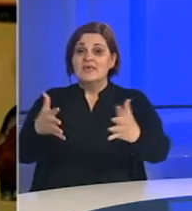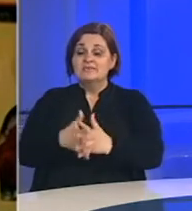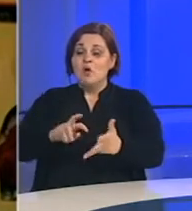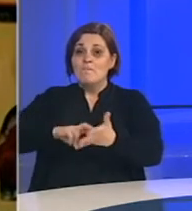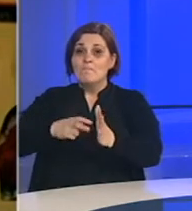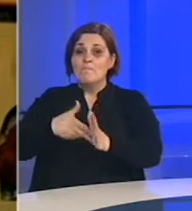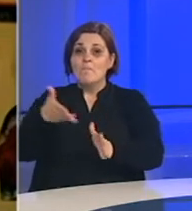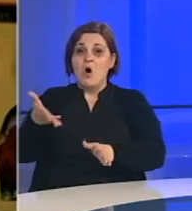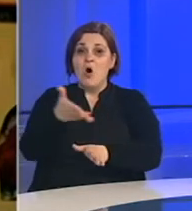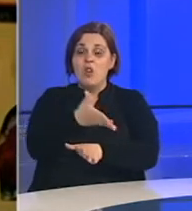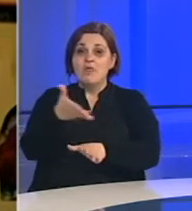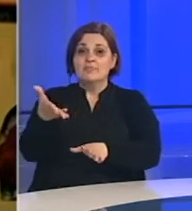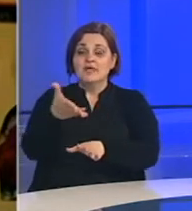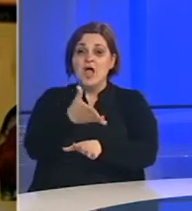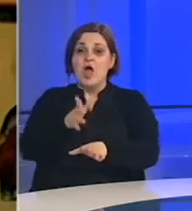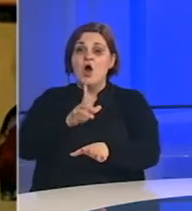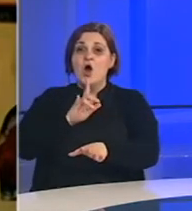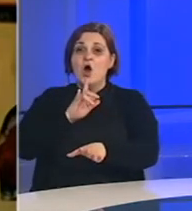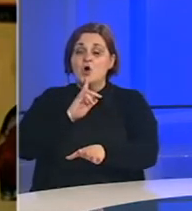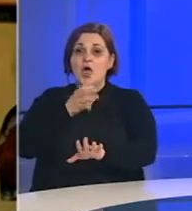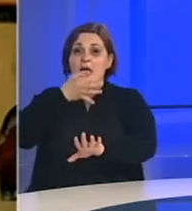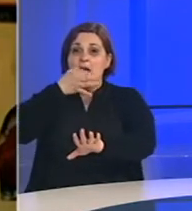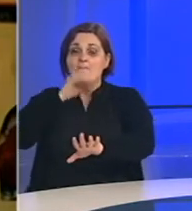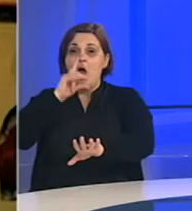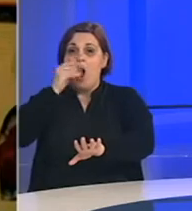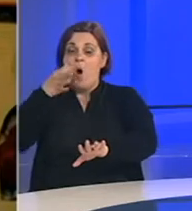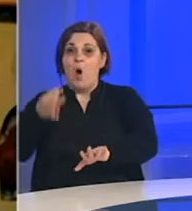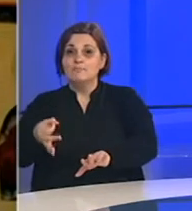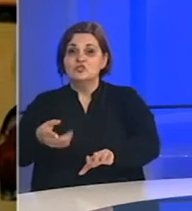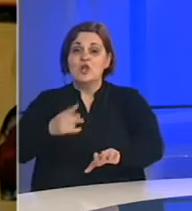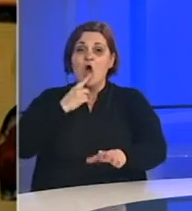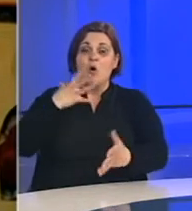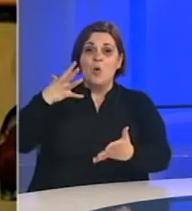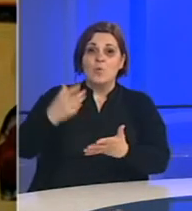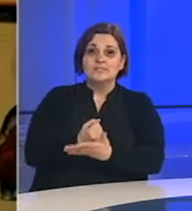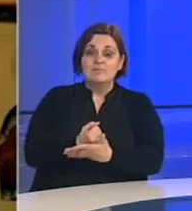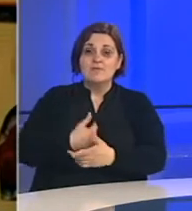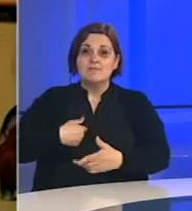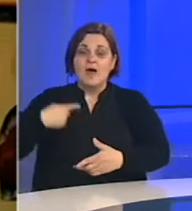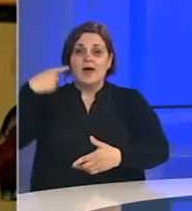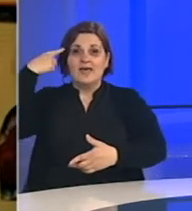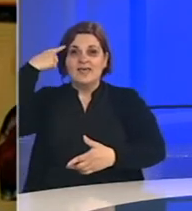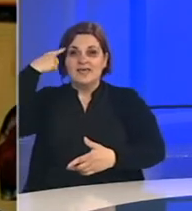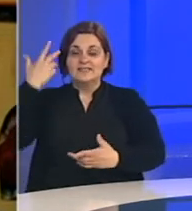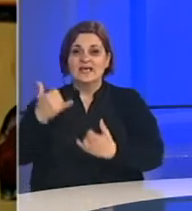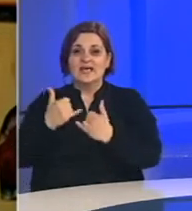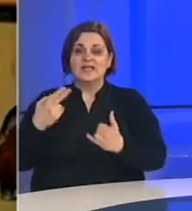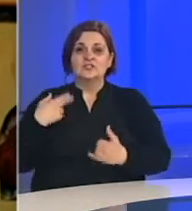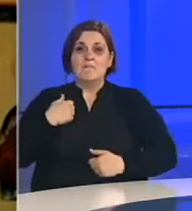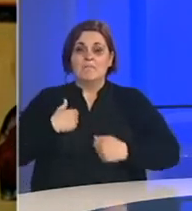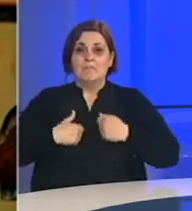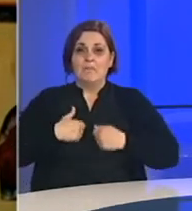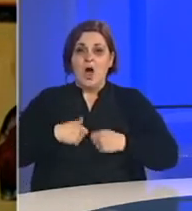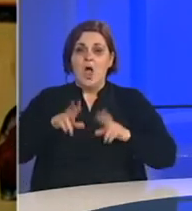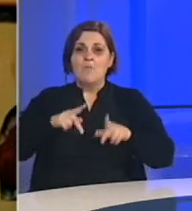političita, koja je bolja opština, koja je uspešnija. Ja znam recimo gradonačelnik Banja Luke